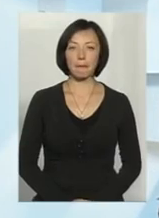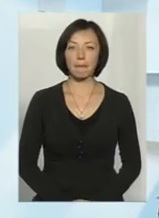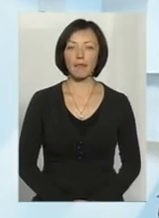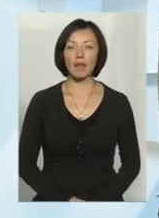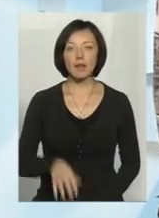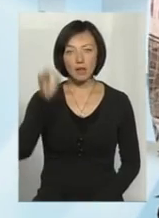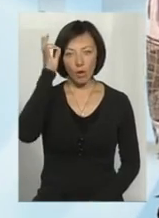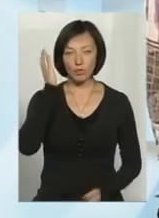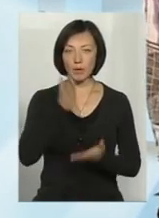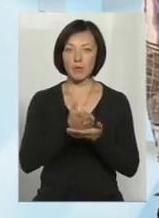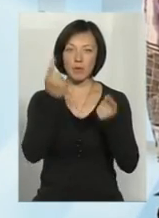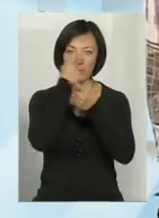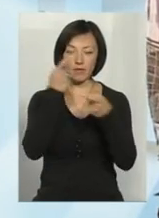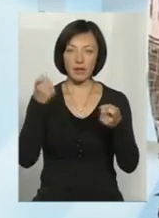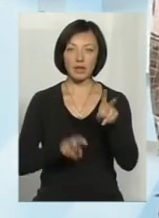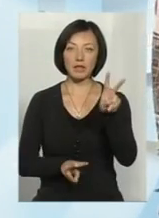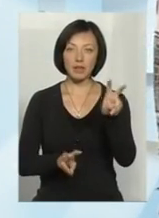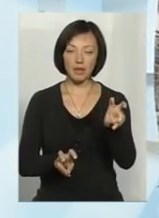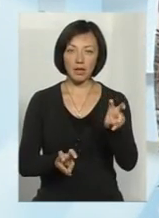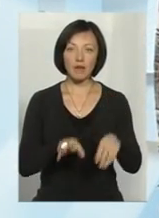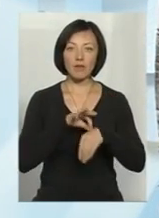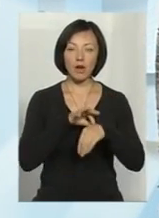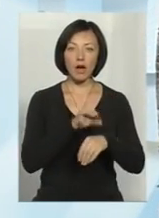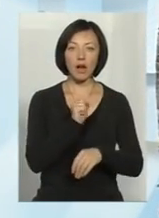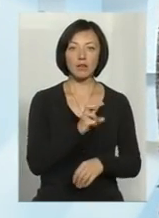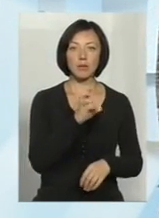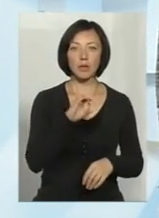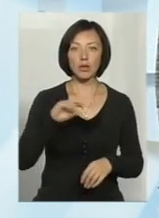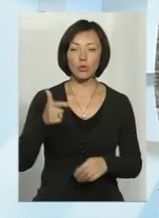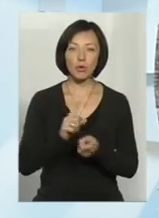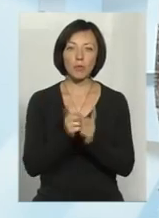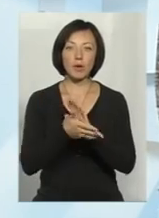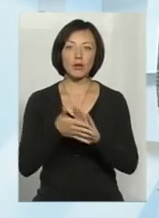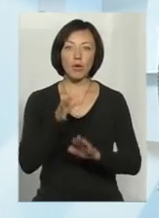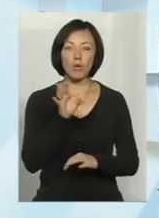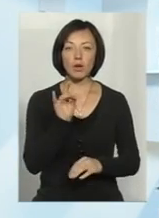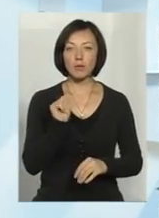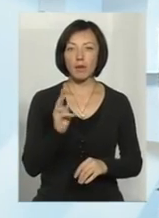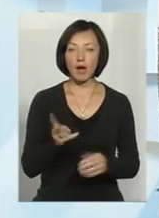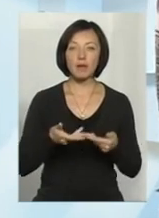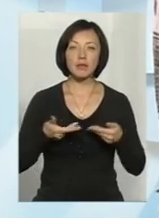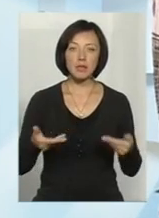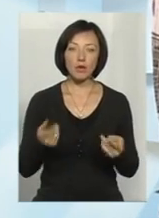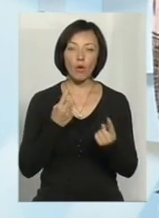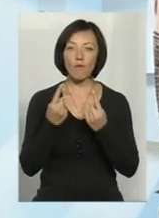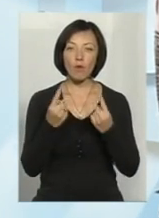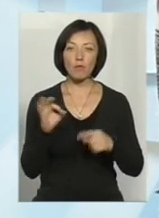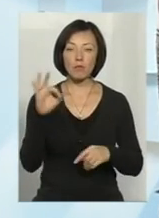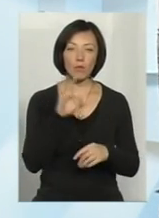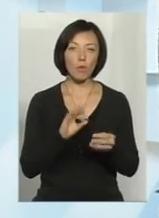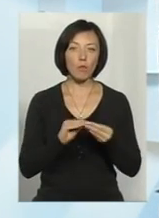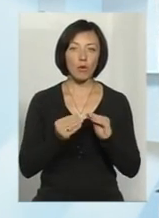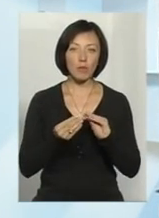Нагадую, в прямому ефірі тема, я Анна Бендюх, переклан на жестову мову Ольги Робак, і нині ми говоримо про